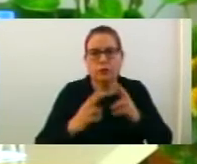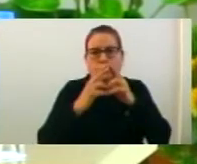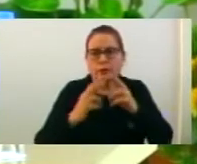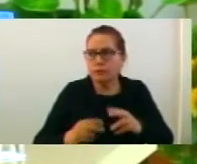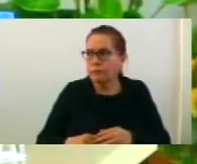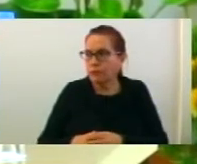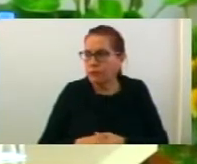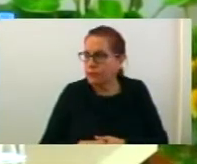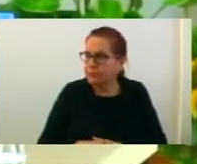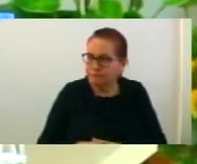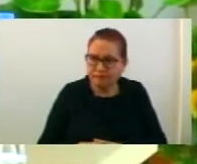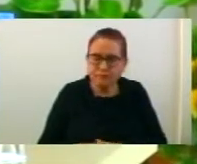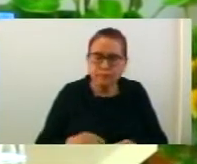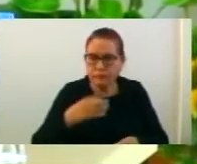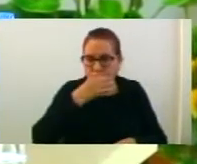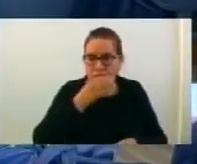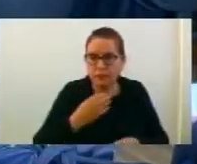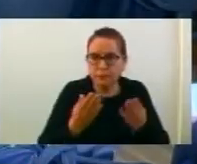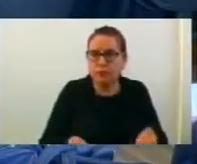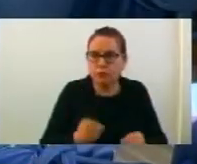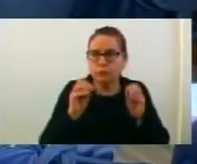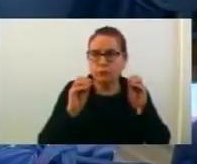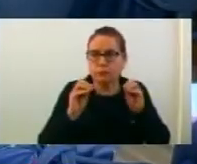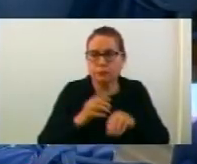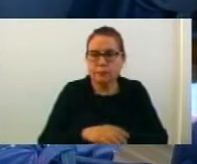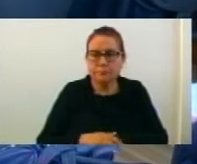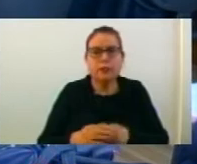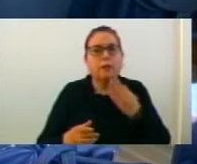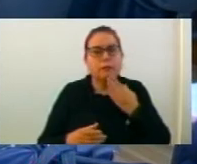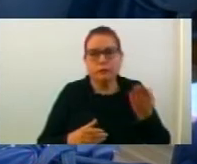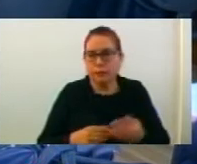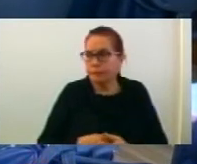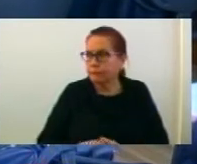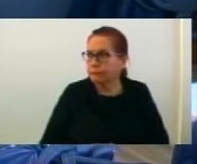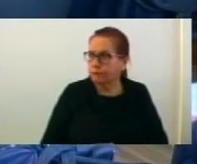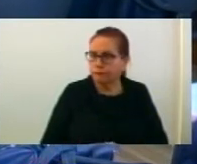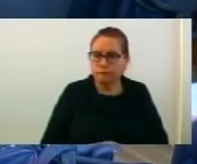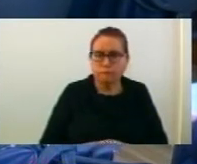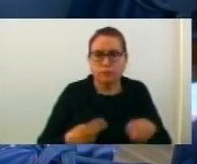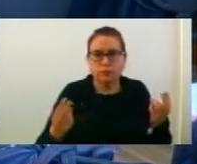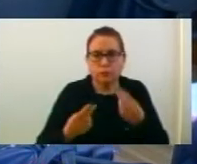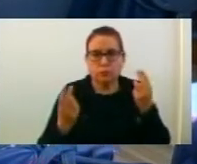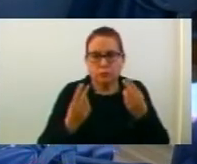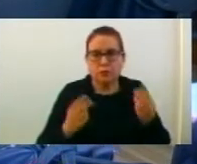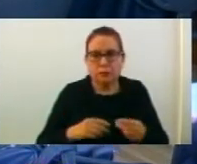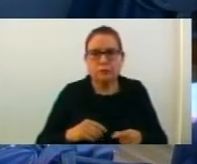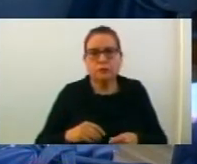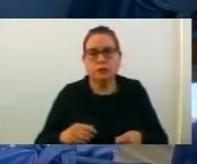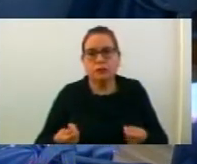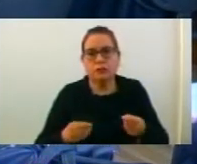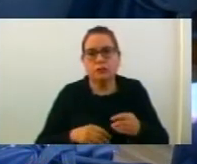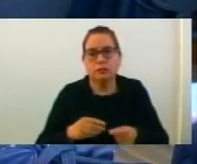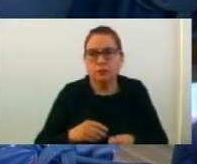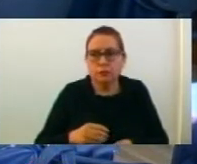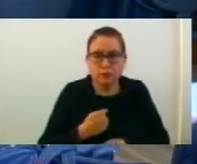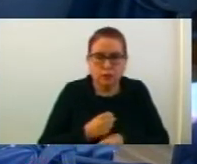да поднесе извещи и даде предлог до Совет. Повелите. Благодара. Комисијата за Урбанизъм, Комунални дејности и